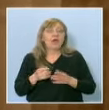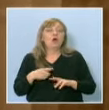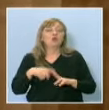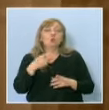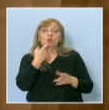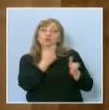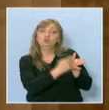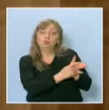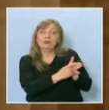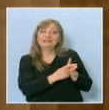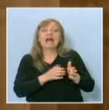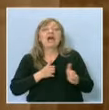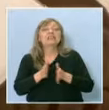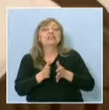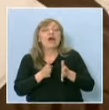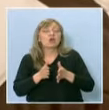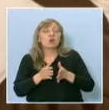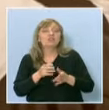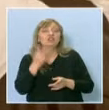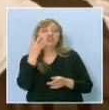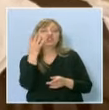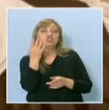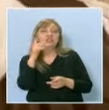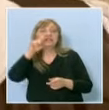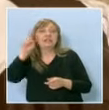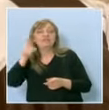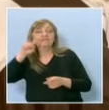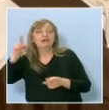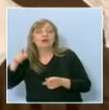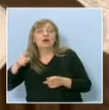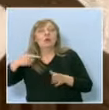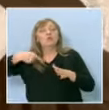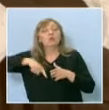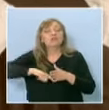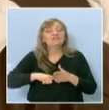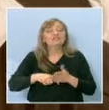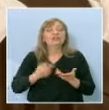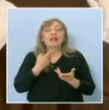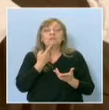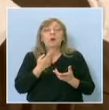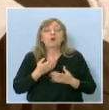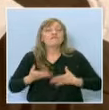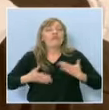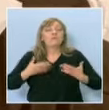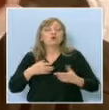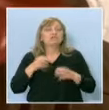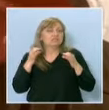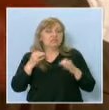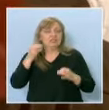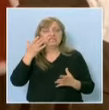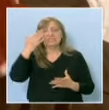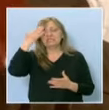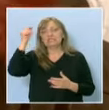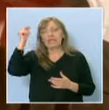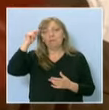и четирите въпросителни към нея прониква дълбоко в емоциите на истинския българин и се усеща някак много